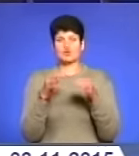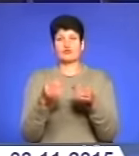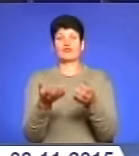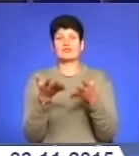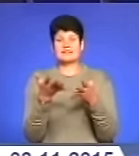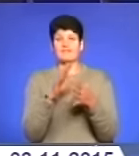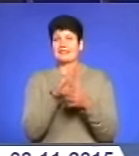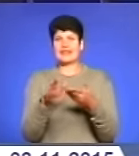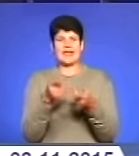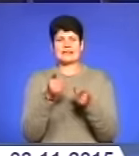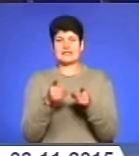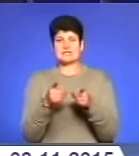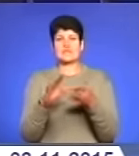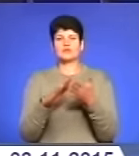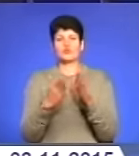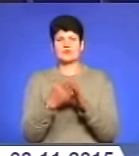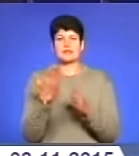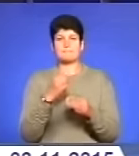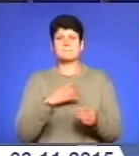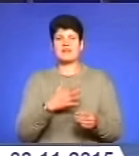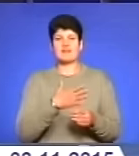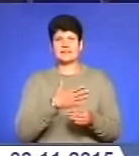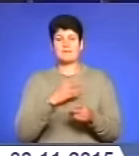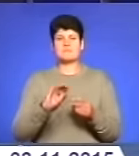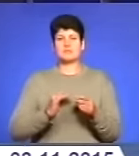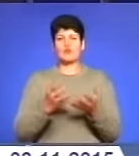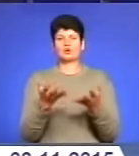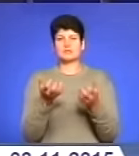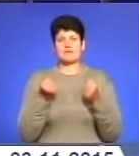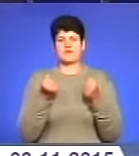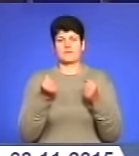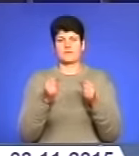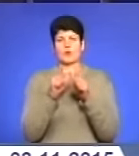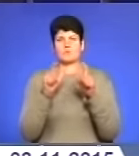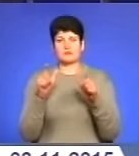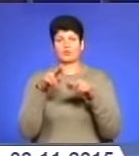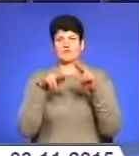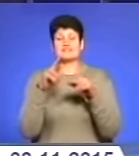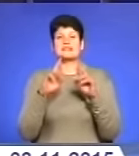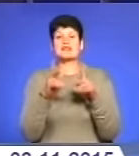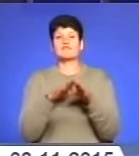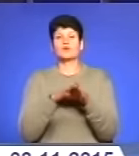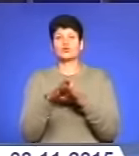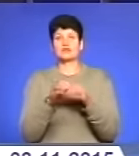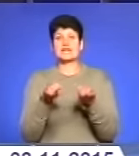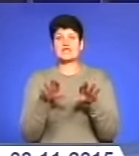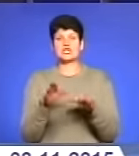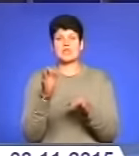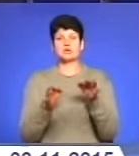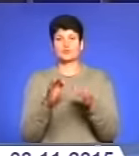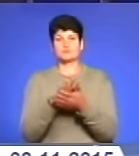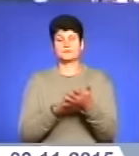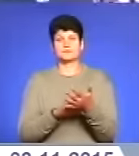інвестиційний договір, за яким приватний підприємець отримав у власність об'єкт будівництва. Як виконуватимуть рішення суду, дізнавалися наші